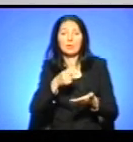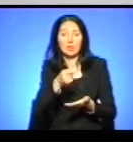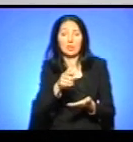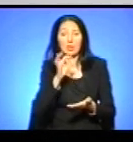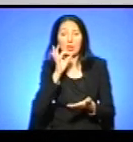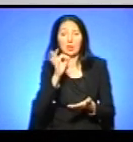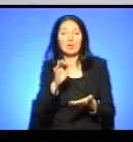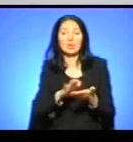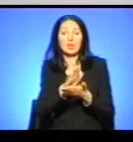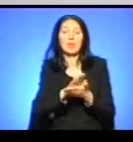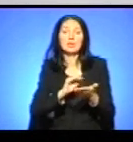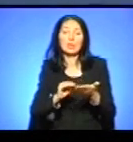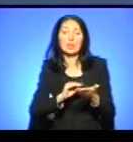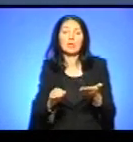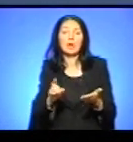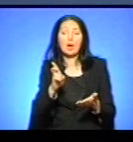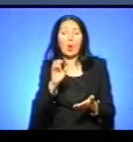-секретар Бучацького районного суду.